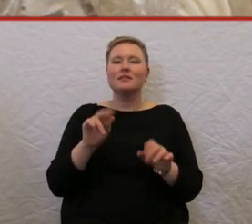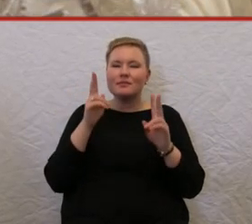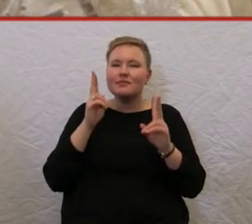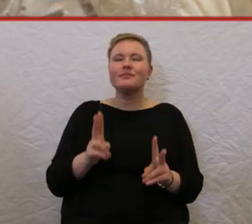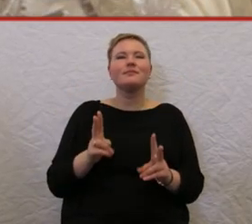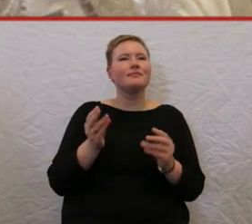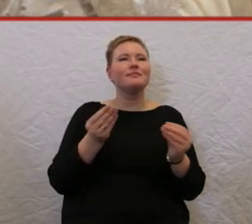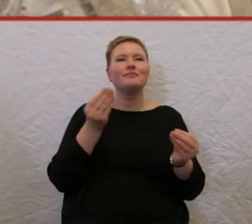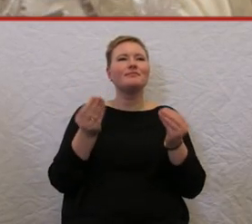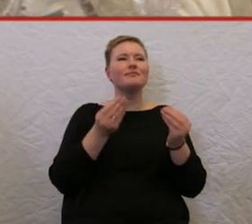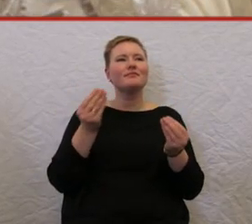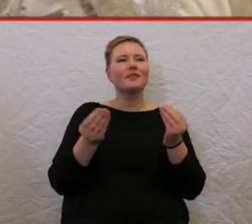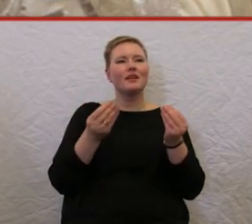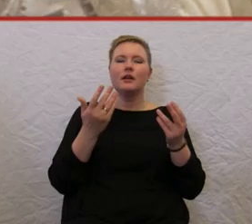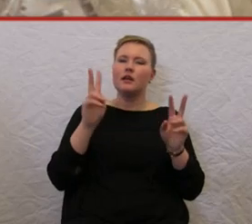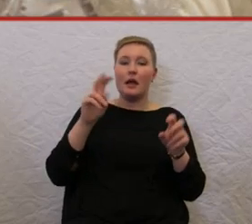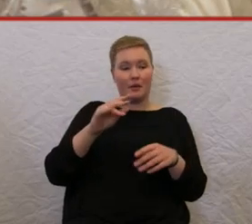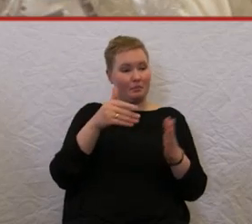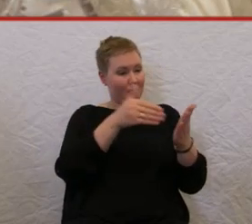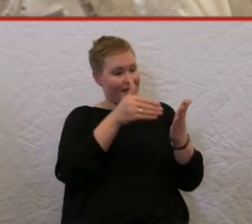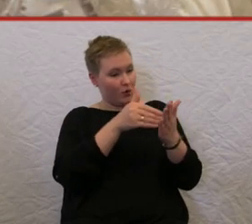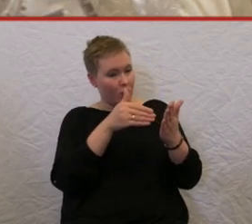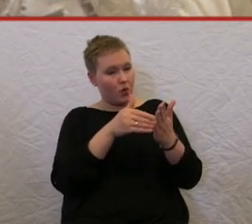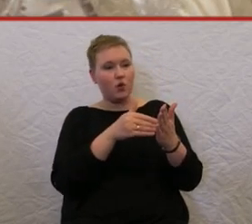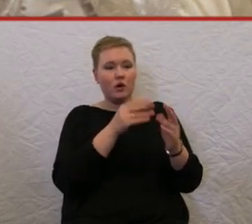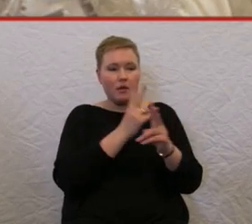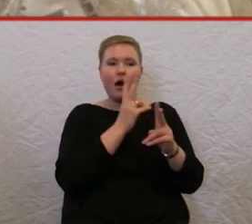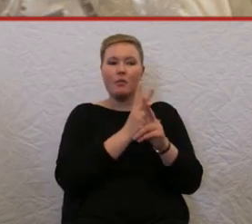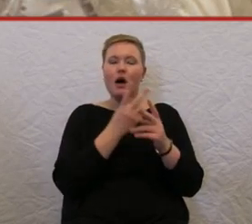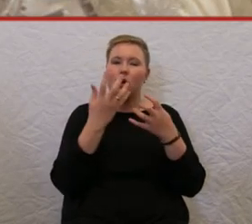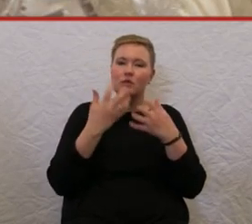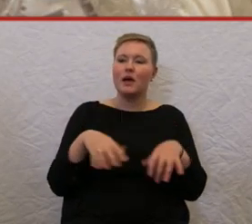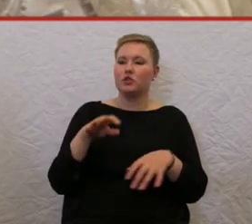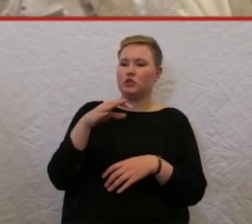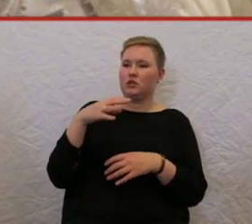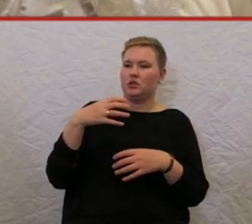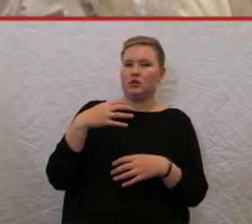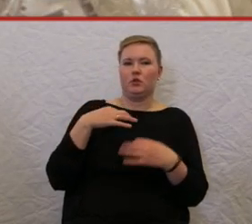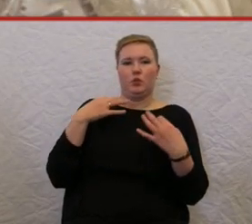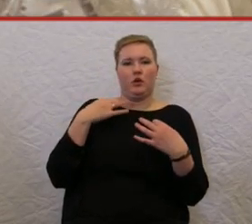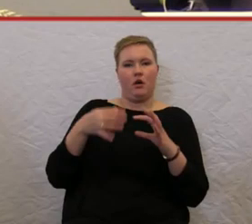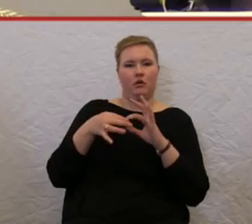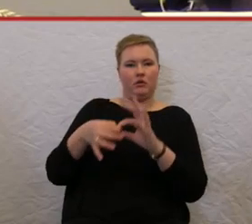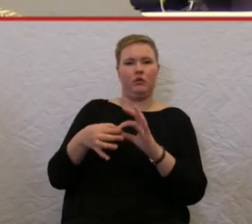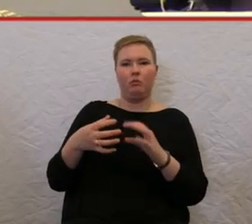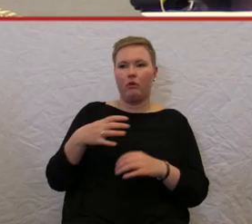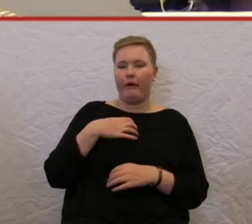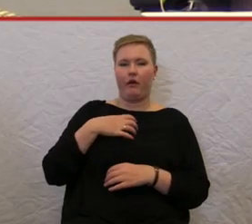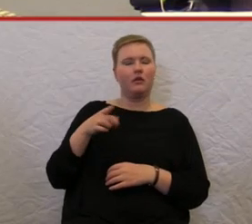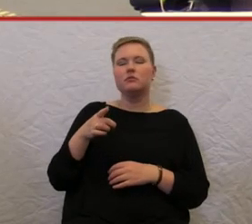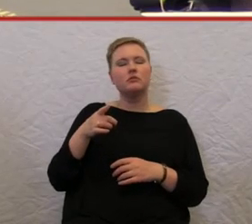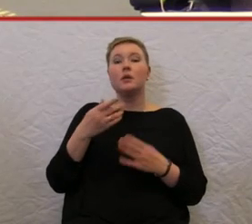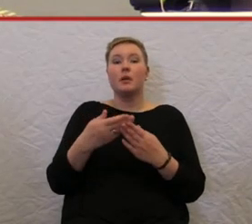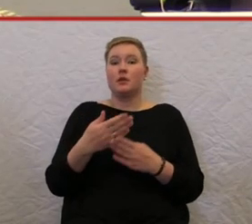alles etwas, wo man sagen kann, eine Behinderung muss nicht zwangsläufig immer etwas sein, was mit Gesundheit in Verbindung gebracht wird. Ich zum Beispiel